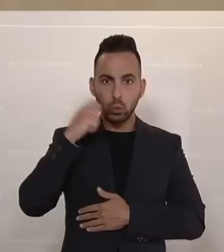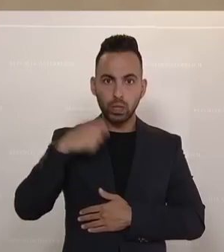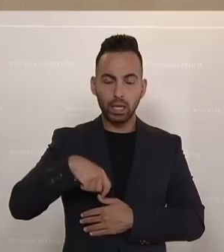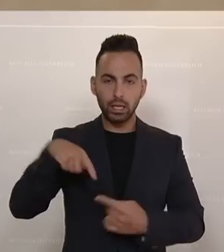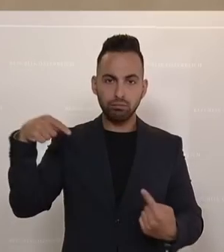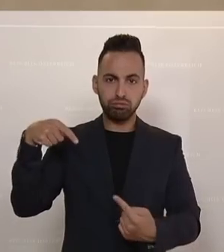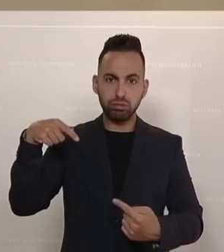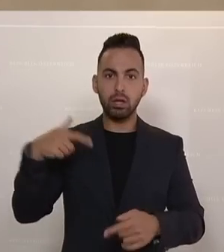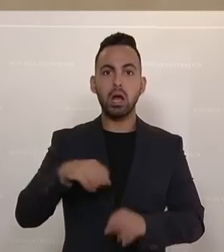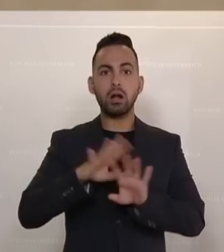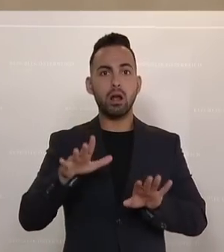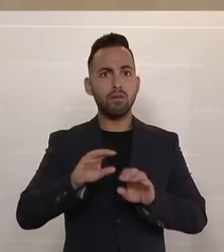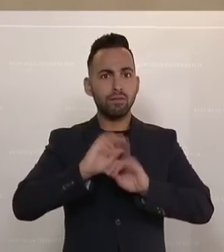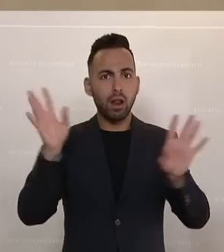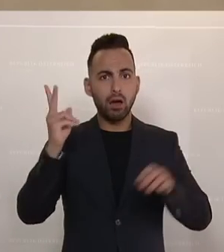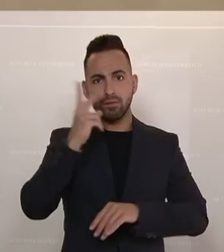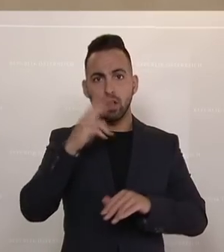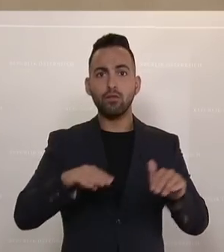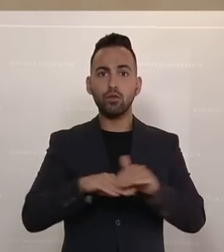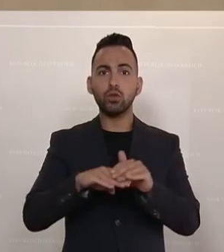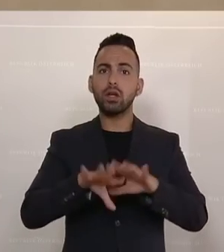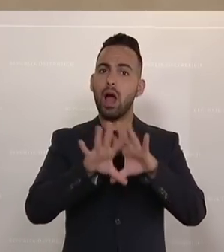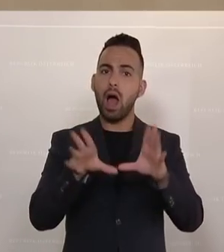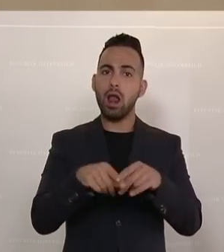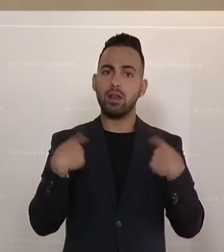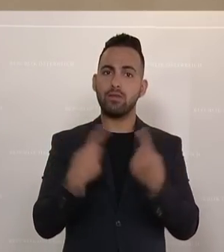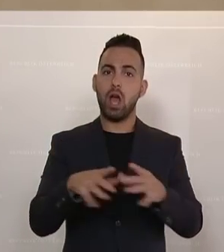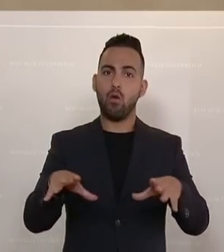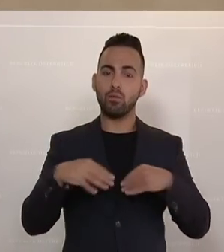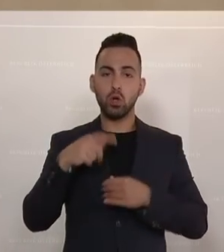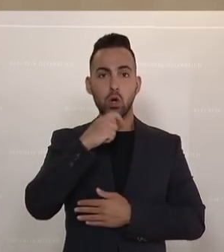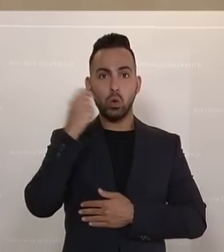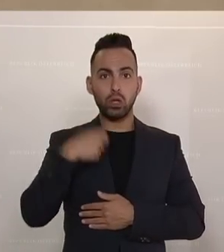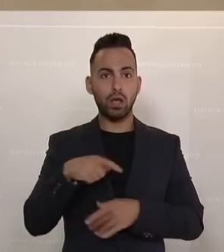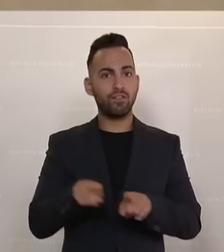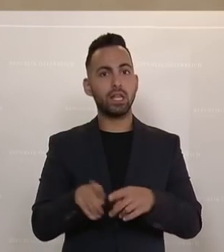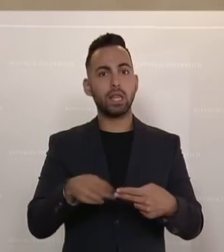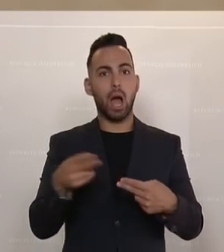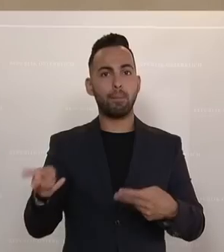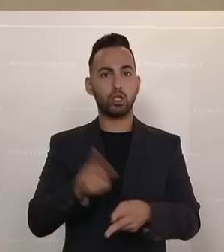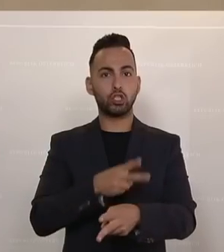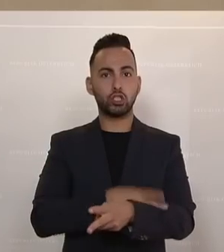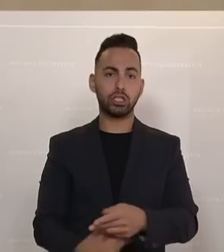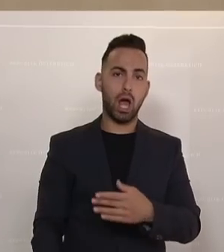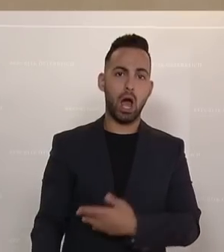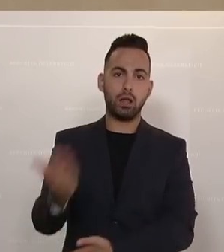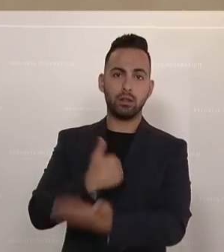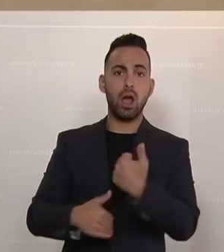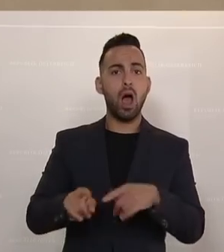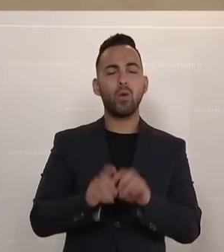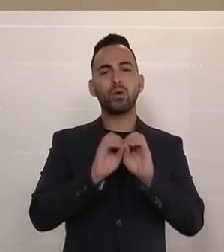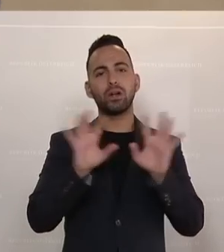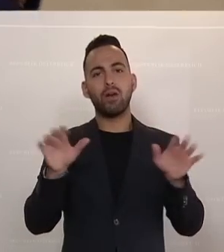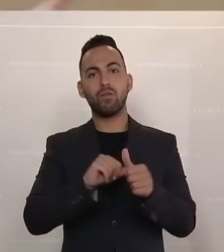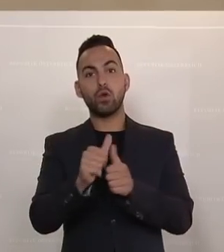natürlich nehmen wir alle Flüchtlinge auf. Er hat die Ukraine gleich zum Nachbarstaat Österreichs erklärt. Er hat zwar wie immer